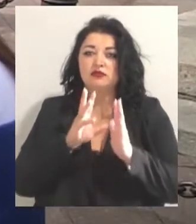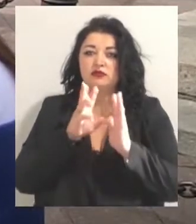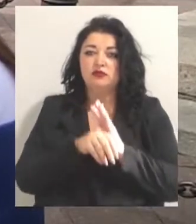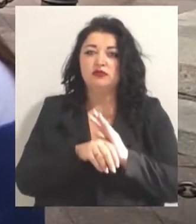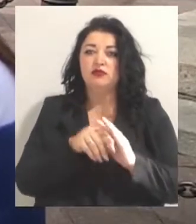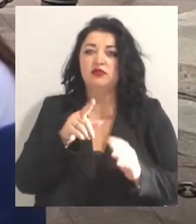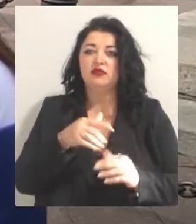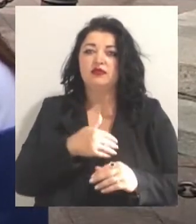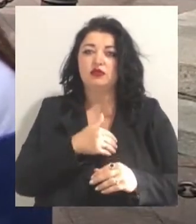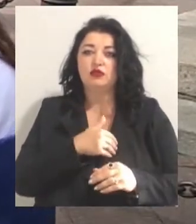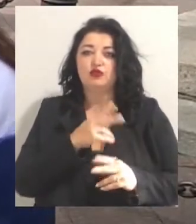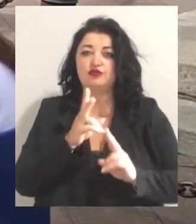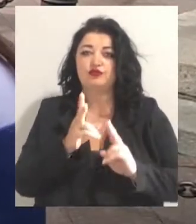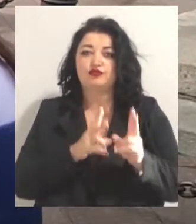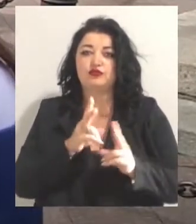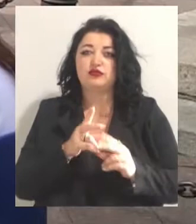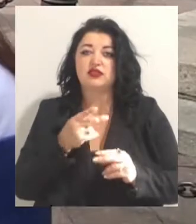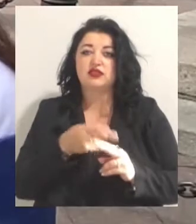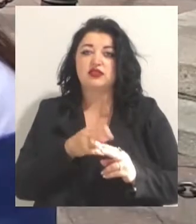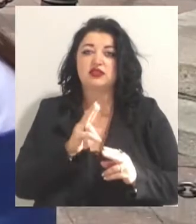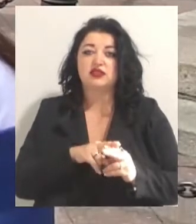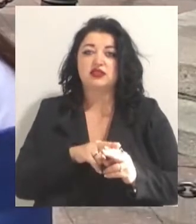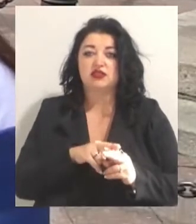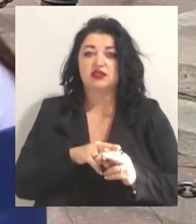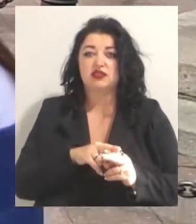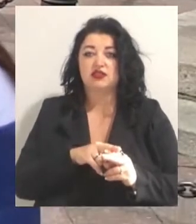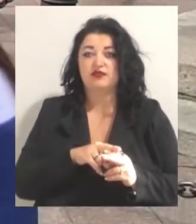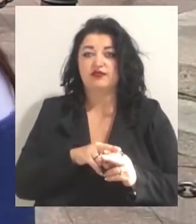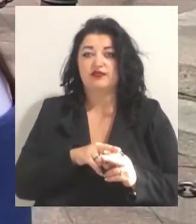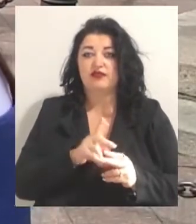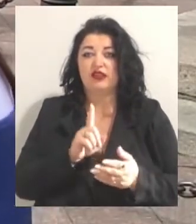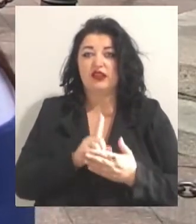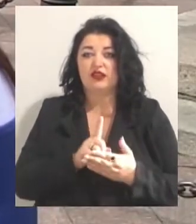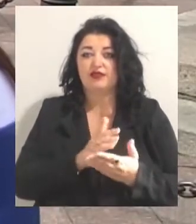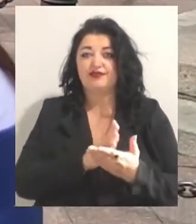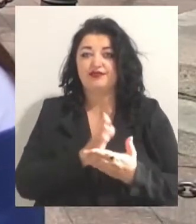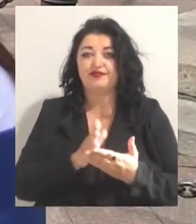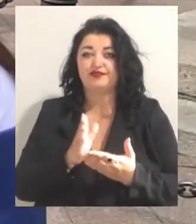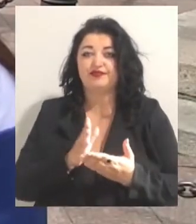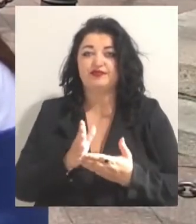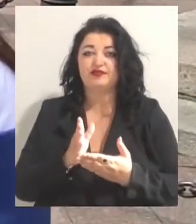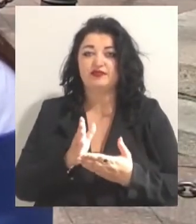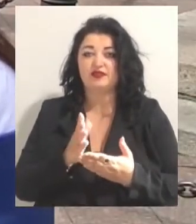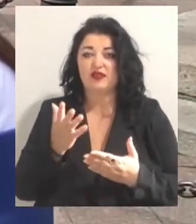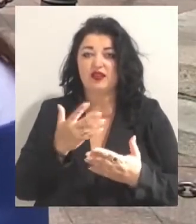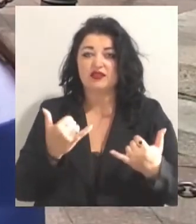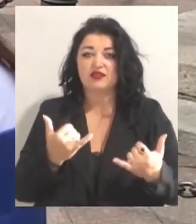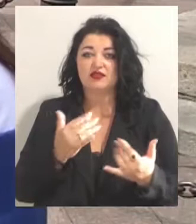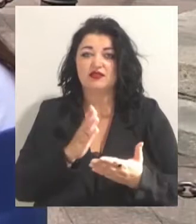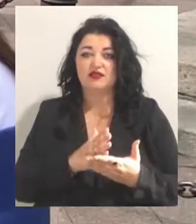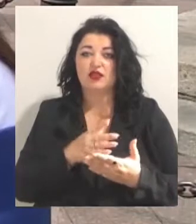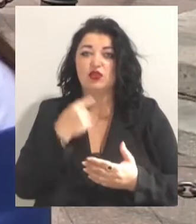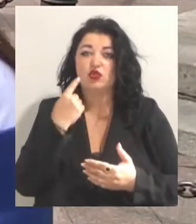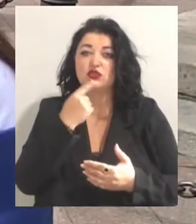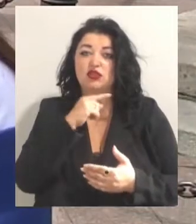ці 5-11 класи, які зараз навчаються російською мовою. З